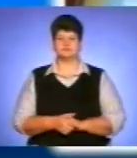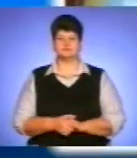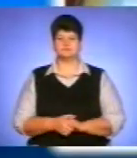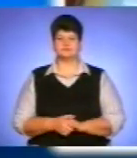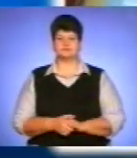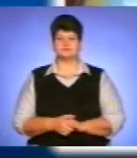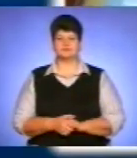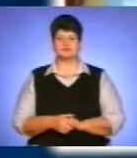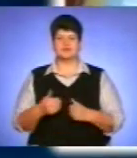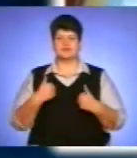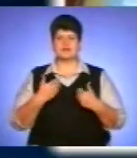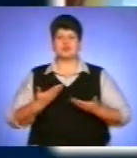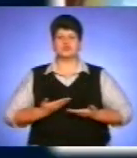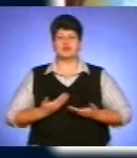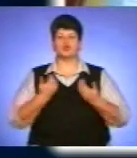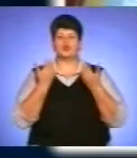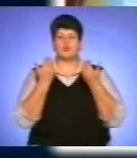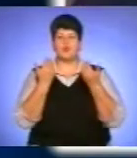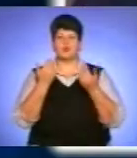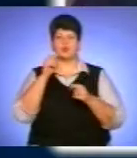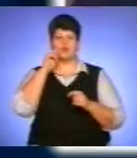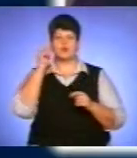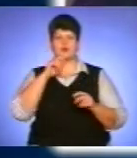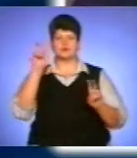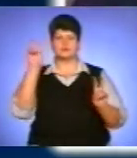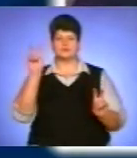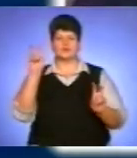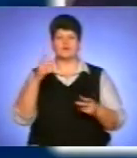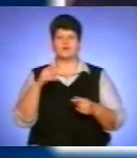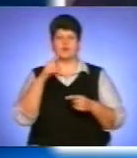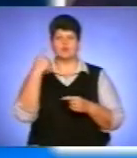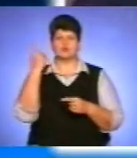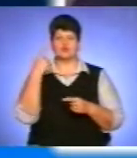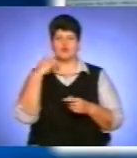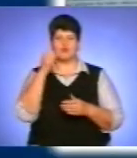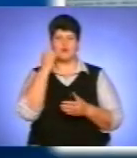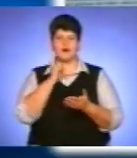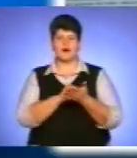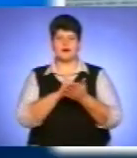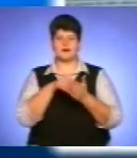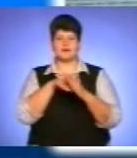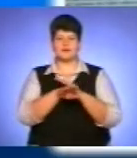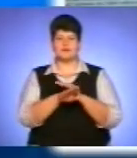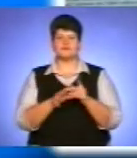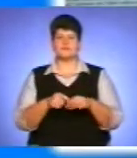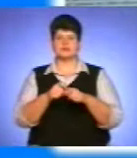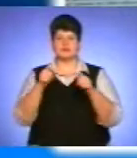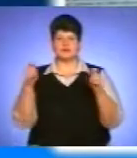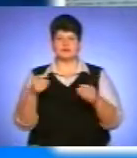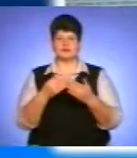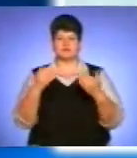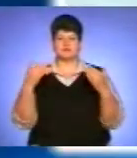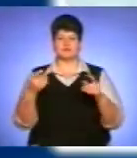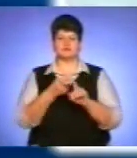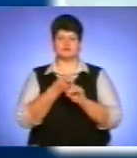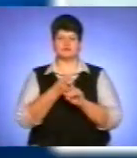«Я жив тобою, Україно!» і такою назвою в обласному державному архіві відкрили виставку з нагоди 140-річчя від дня народження Богдана